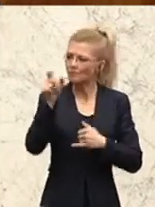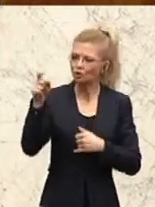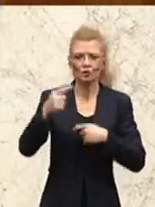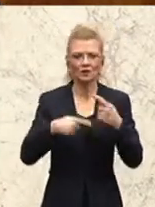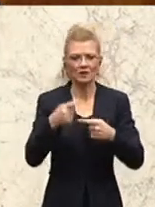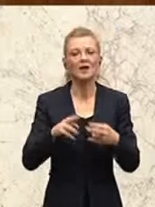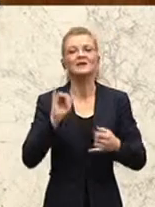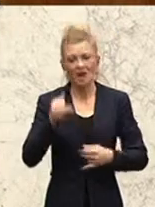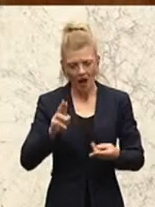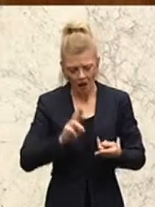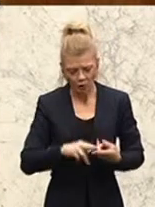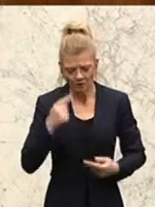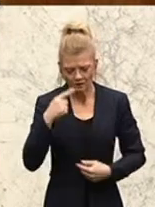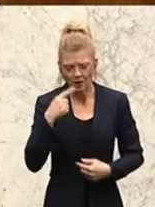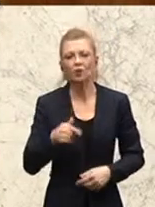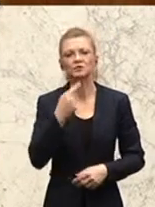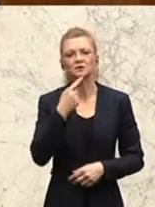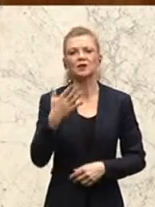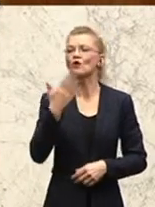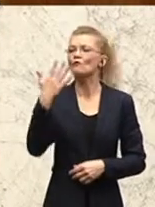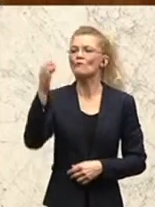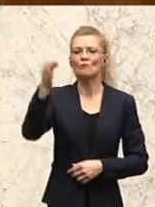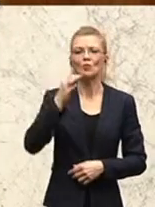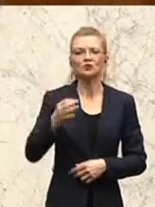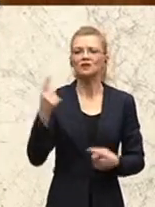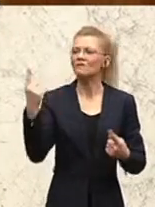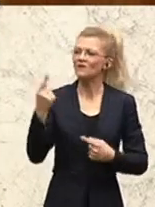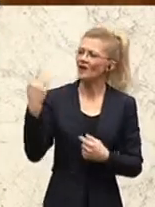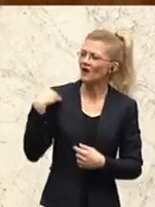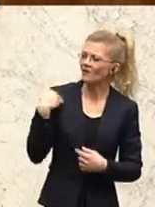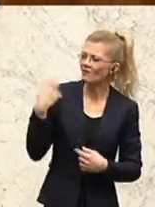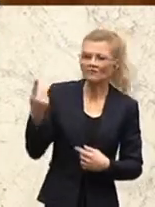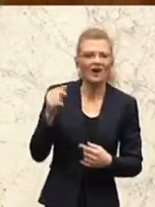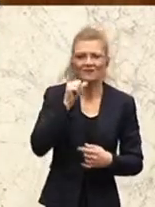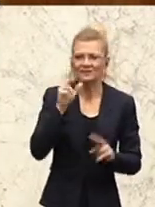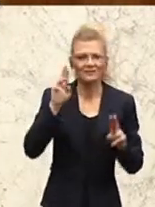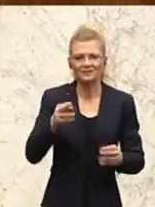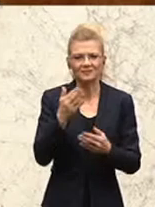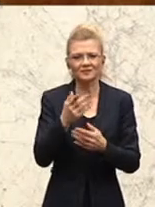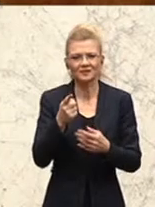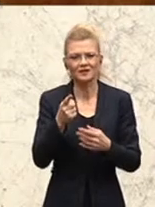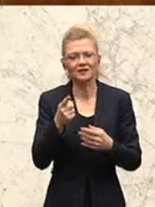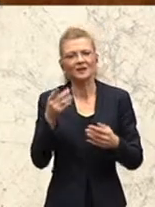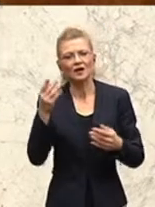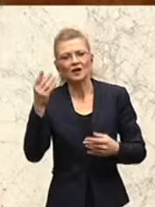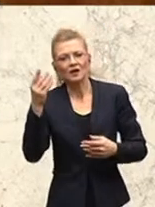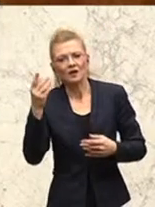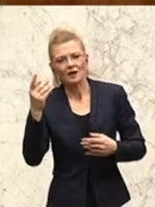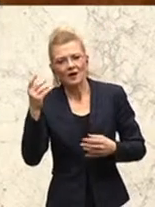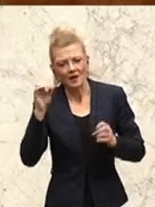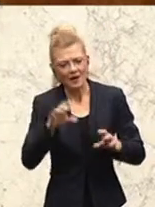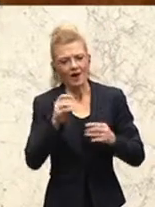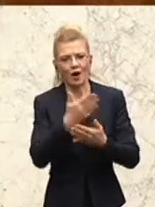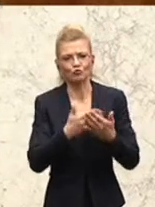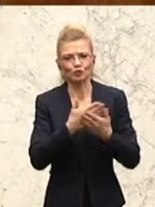von NEOS, die fünf Prozent an Lehrerinnen und Lehrer, die falsch in diesem Beruf gelandet sind, die sollen auch gekündigt werden können. Das ist in